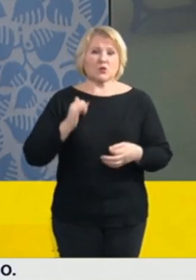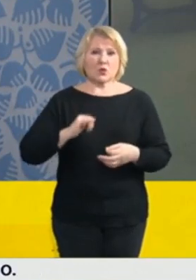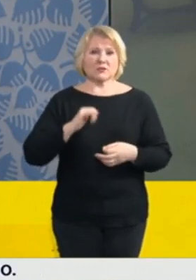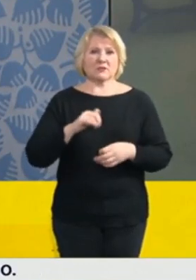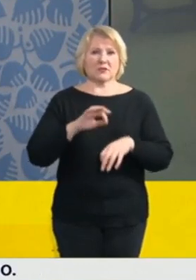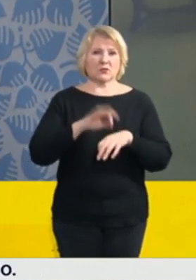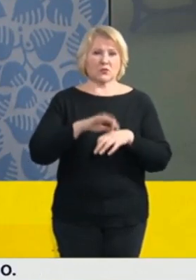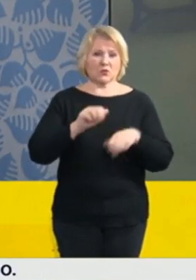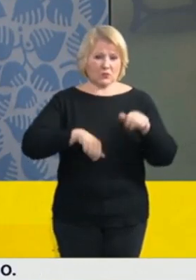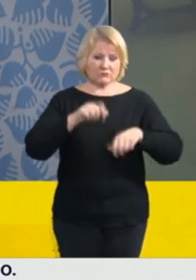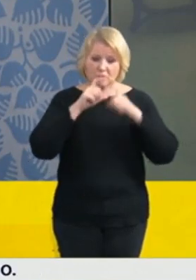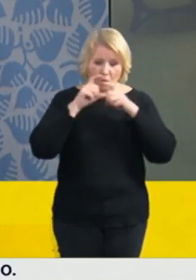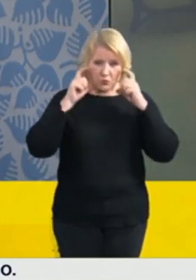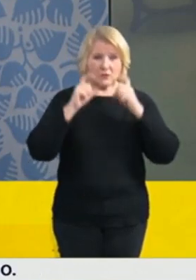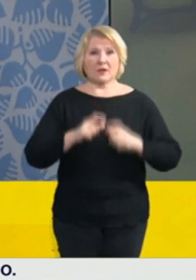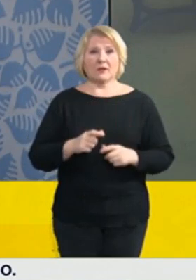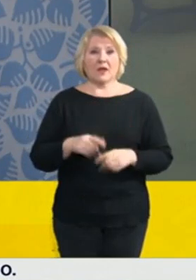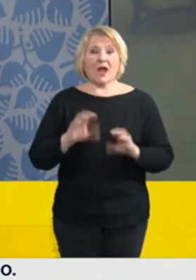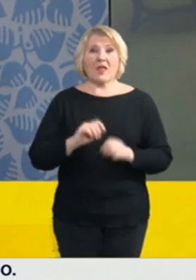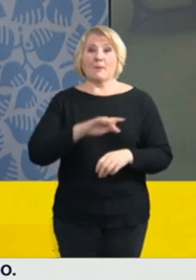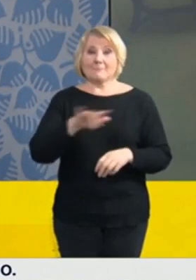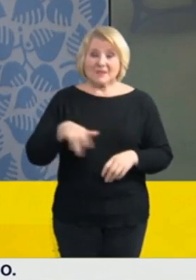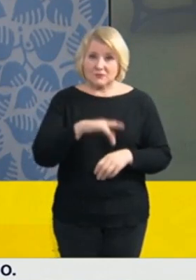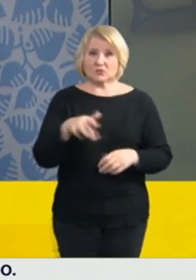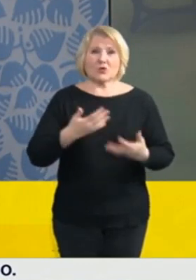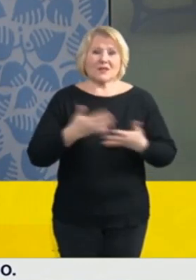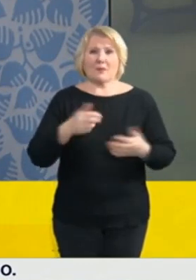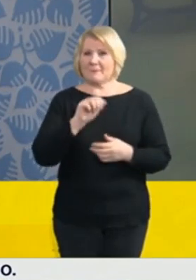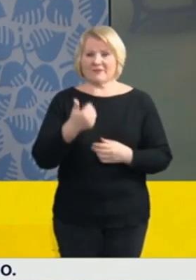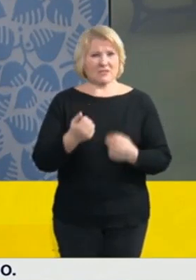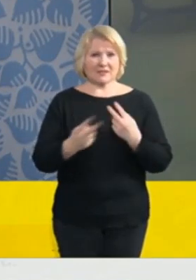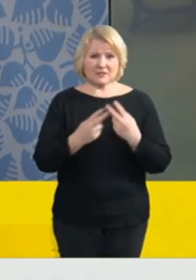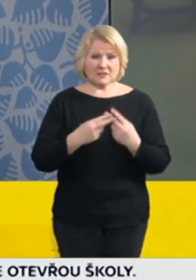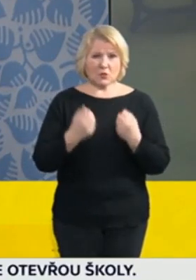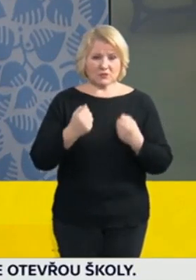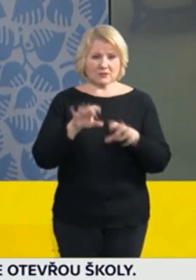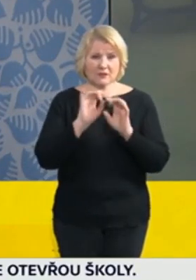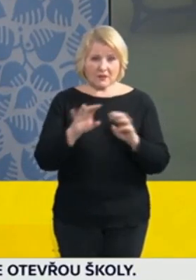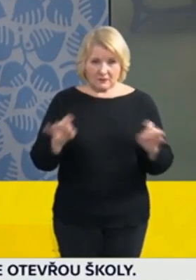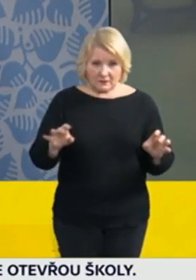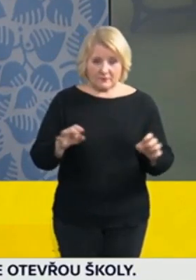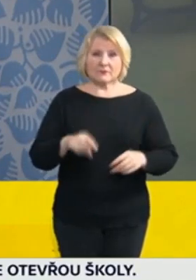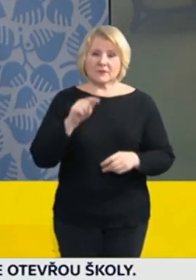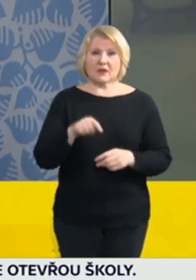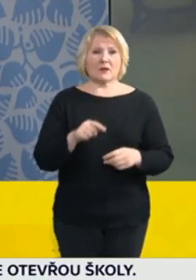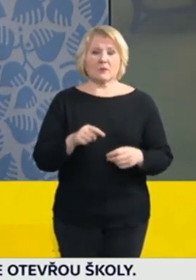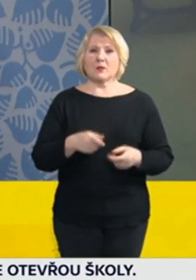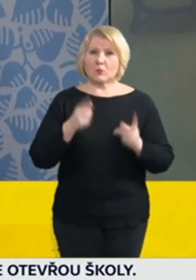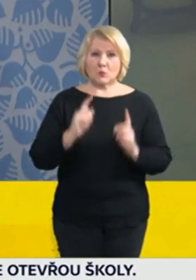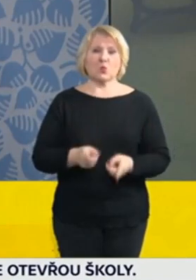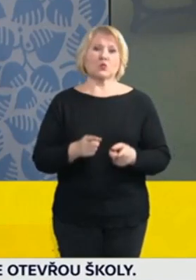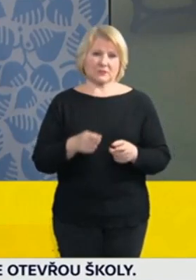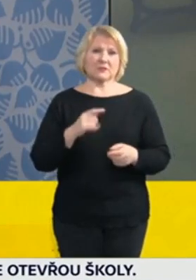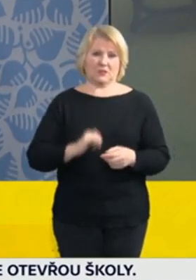na těch vybraných místech, kde je nejvyšší riziko, a to je ten hlavní cíl těchto opatření, tak tam bez výjimky toto opatření